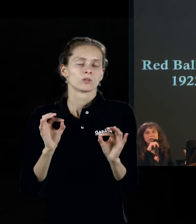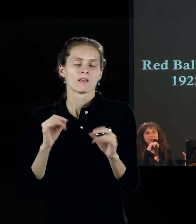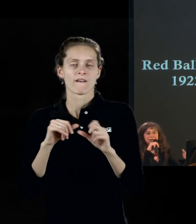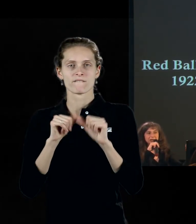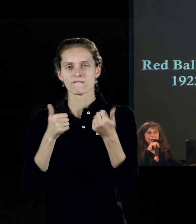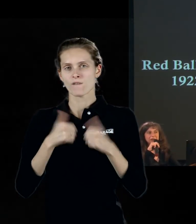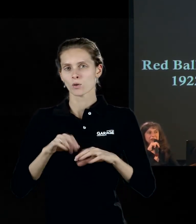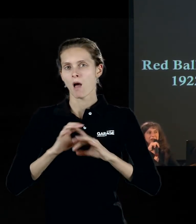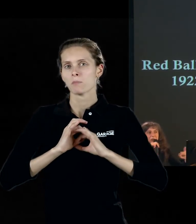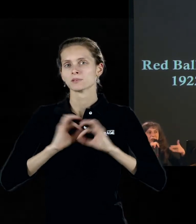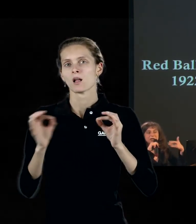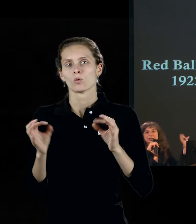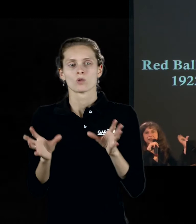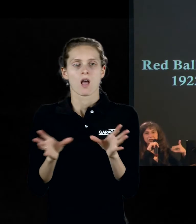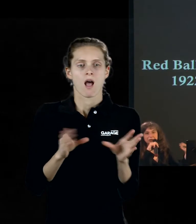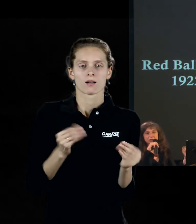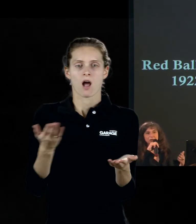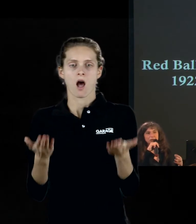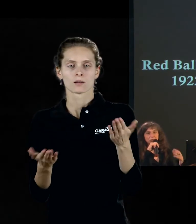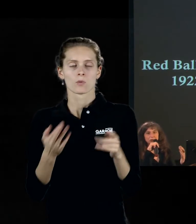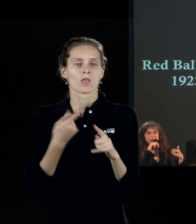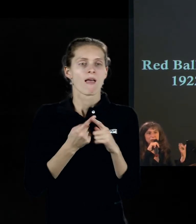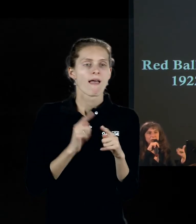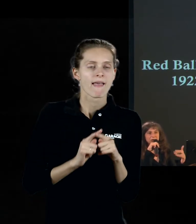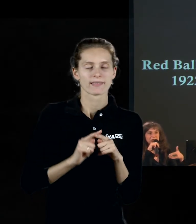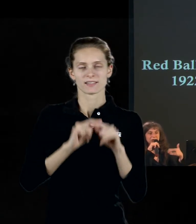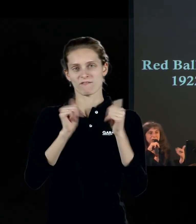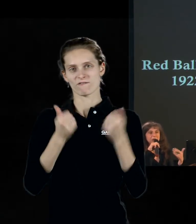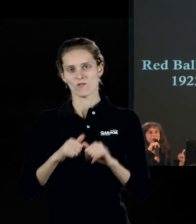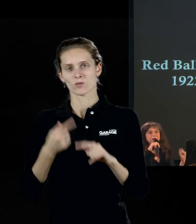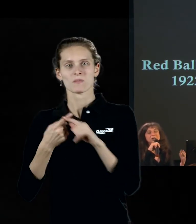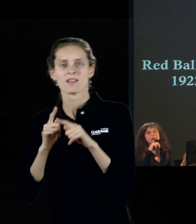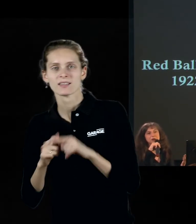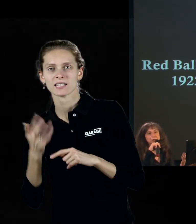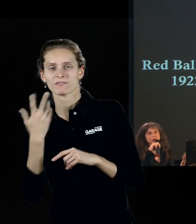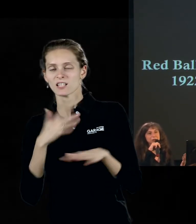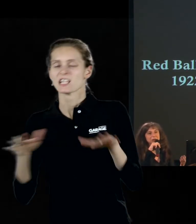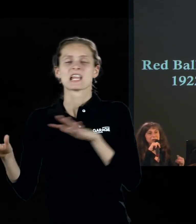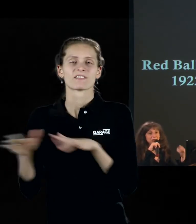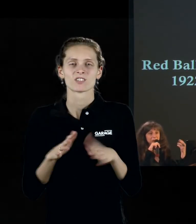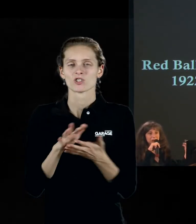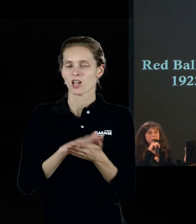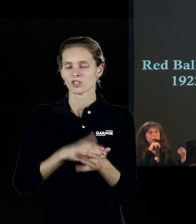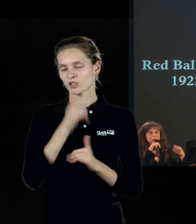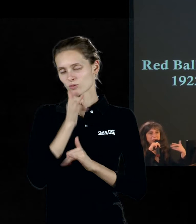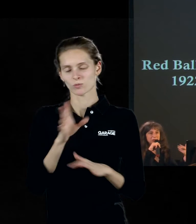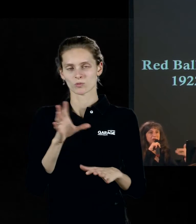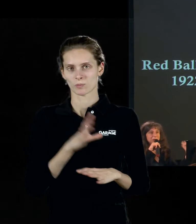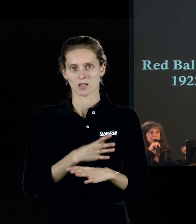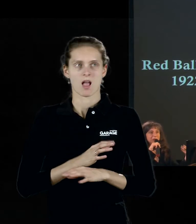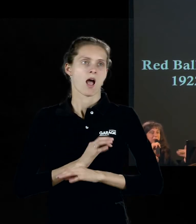только эти основные цвета, только эти основные формы, все, ничего больше, никакого движения дальше не может быть, абсолютно